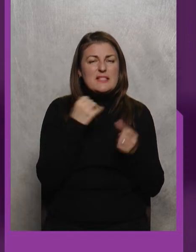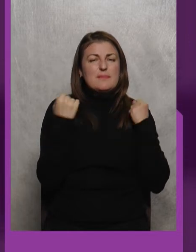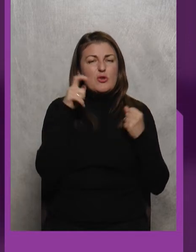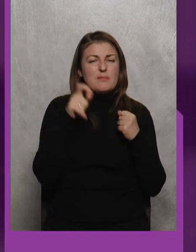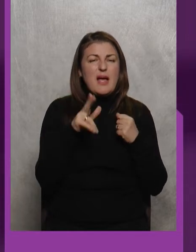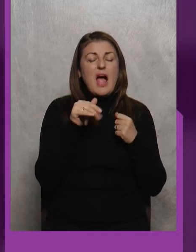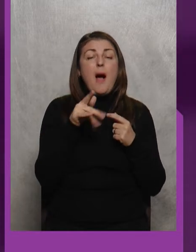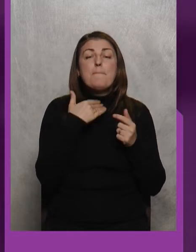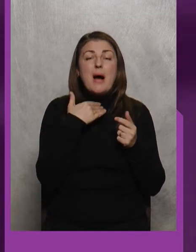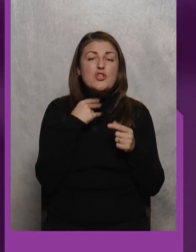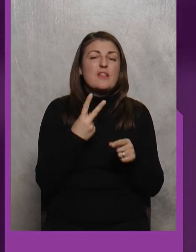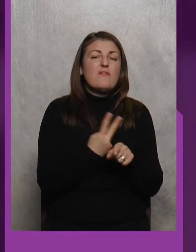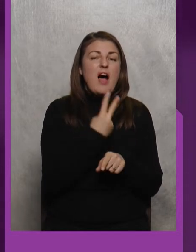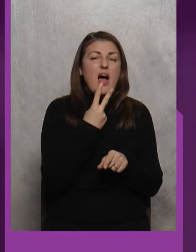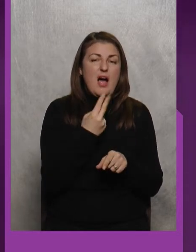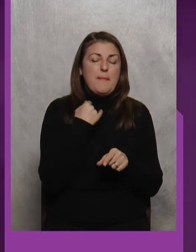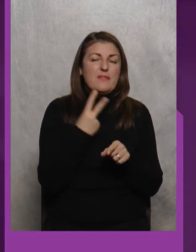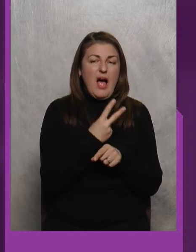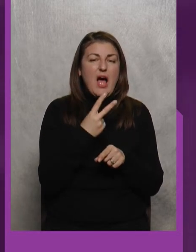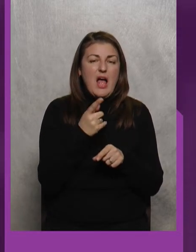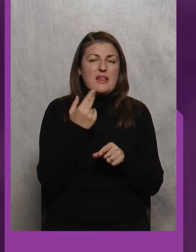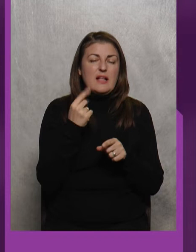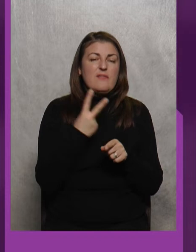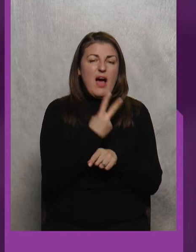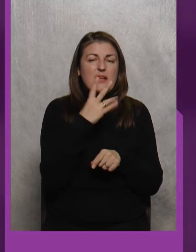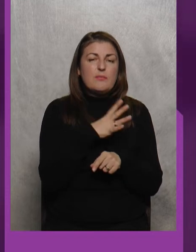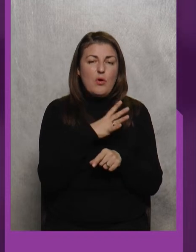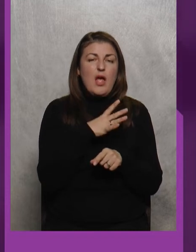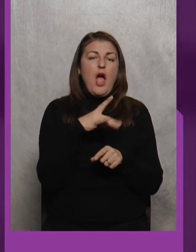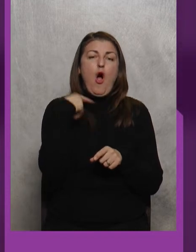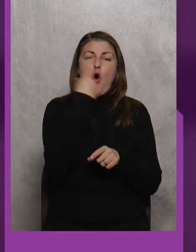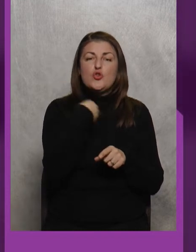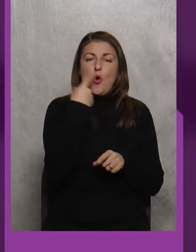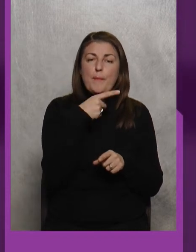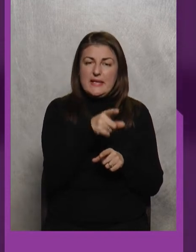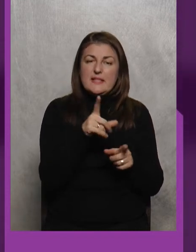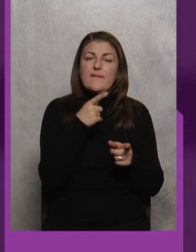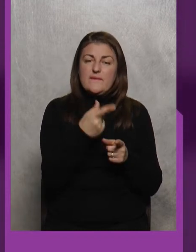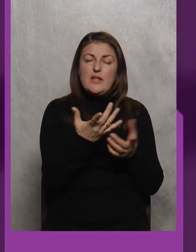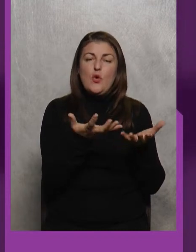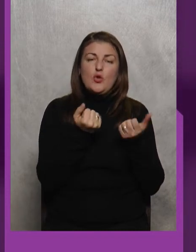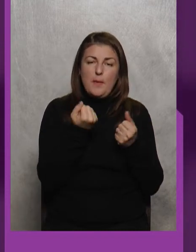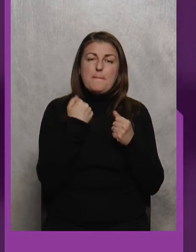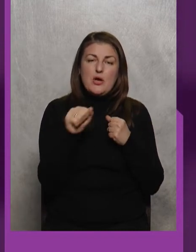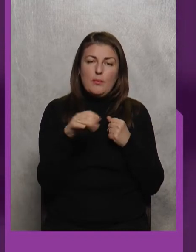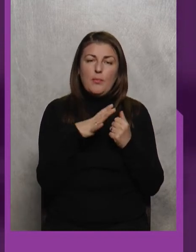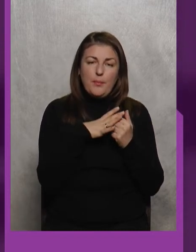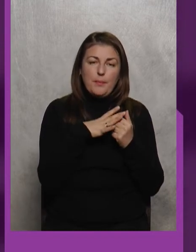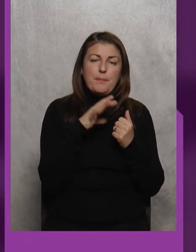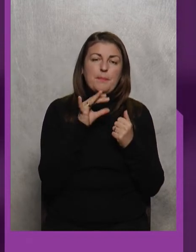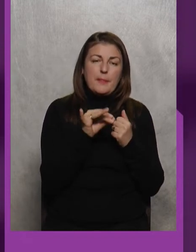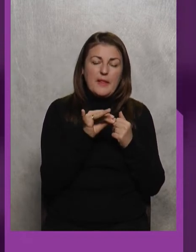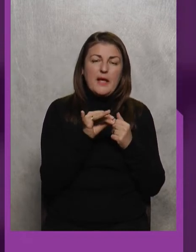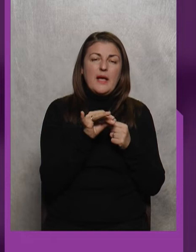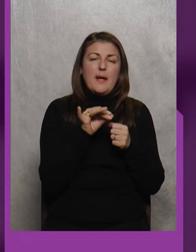так Майже два рази Перший раз я був В особисті він отримав перемогу І